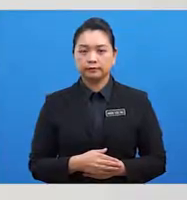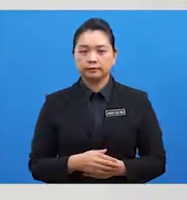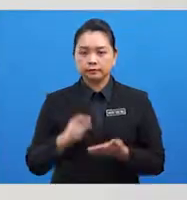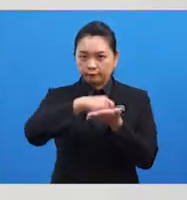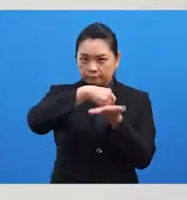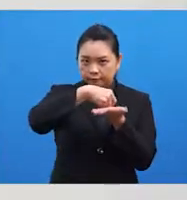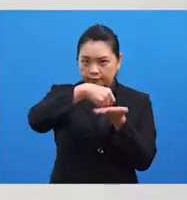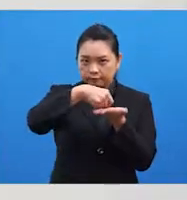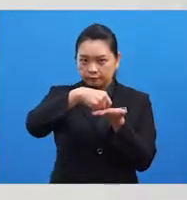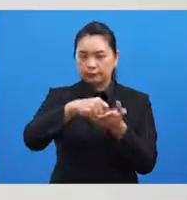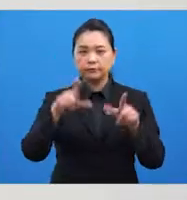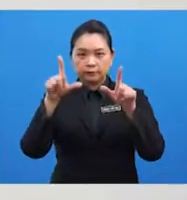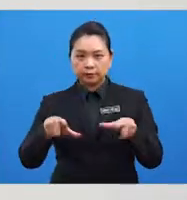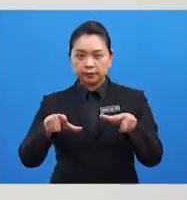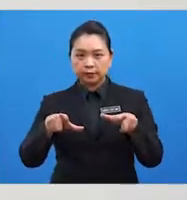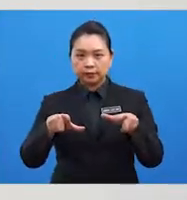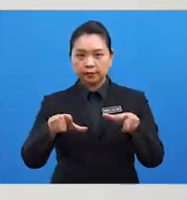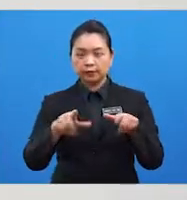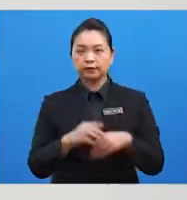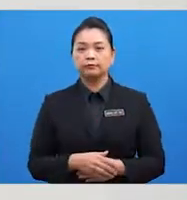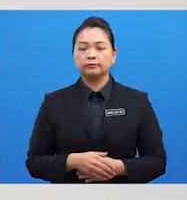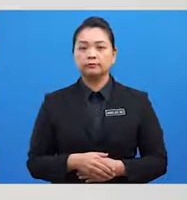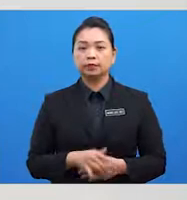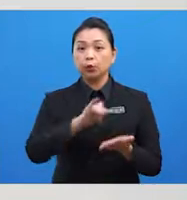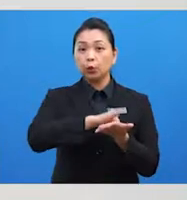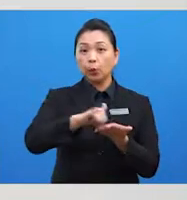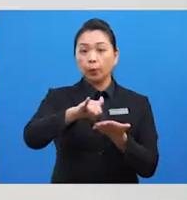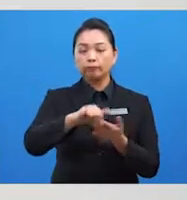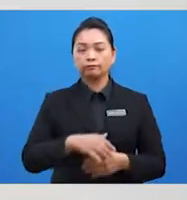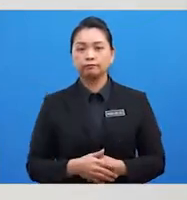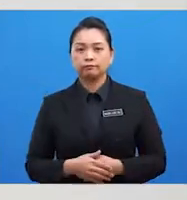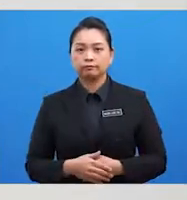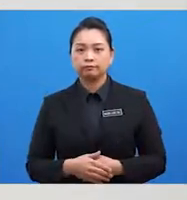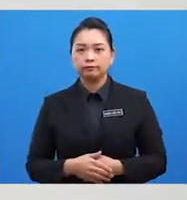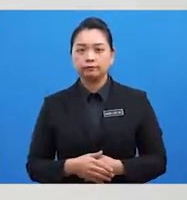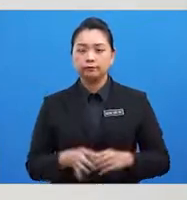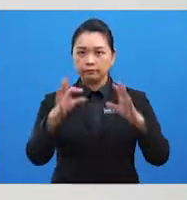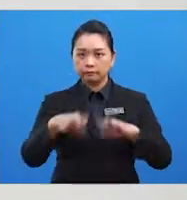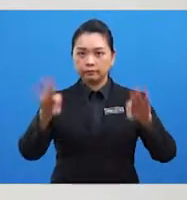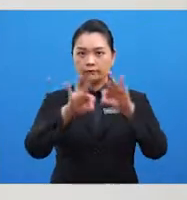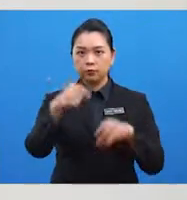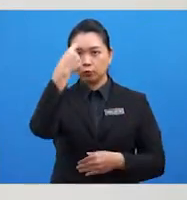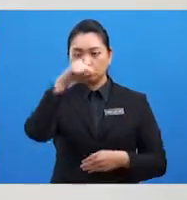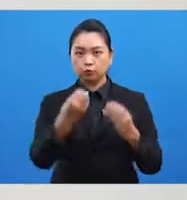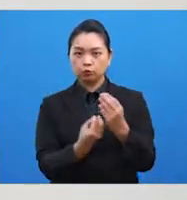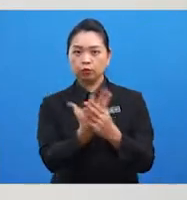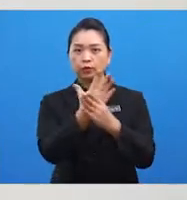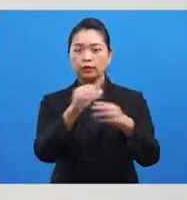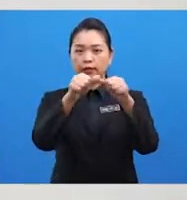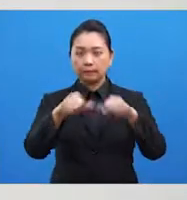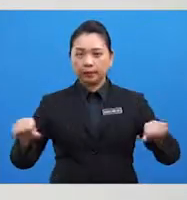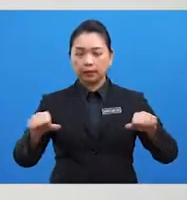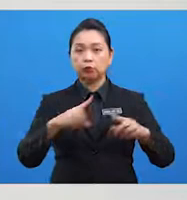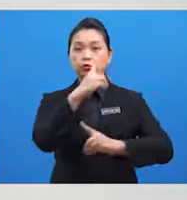PBB terletak di New York. Pertubuhan tersebut berperanan penting untuk mewujudkan keamanan